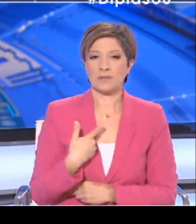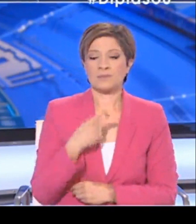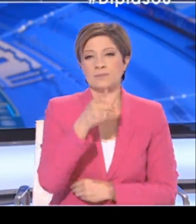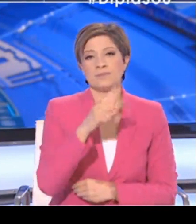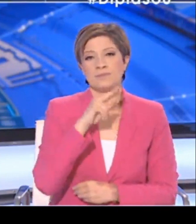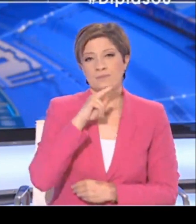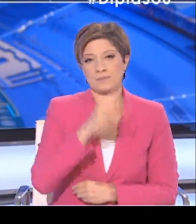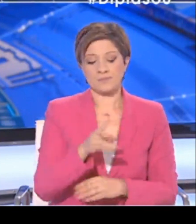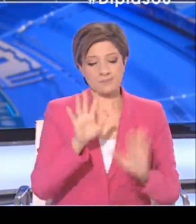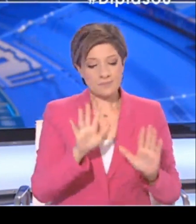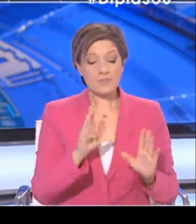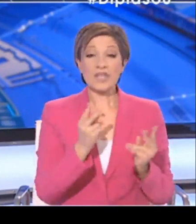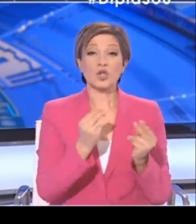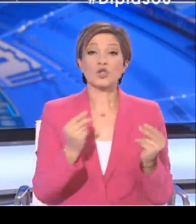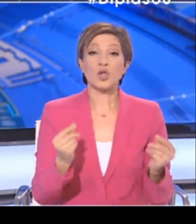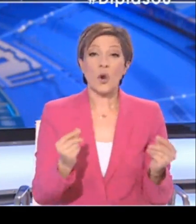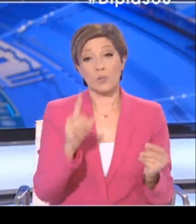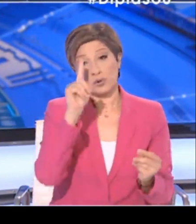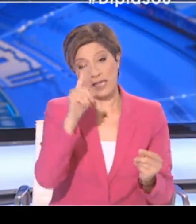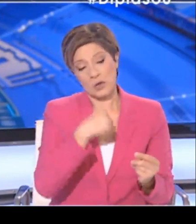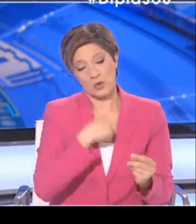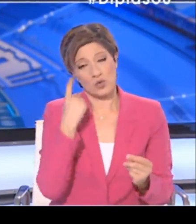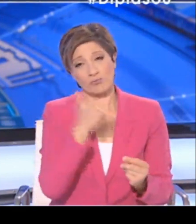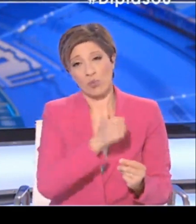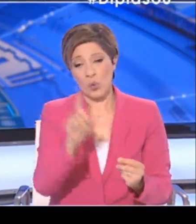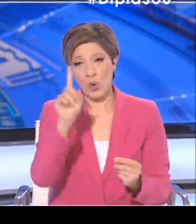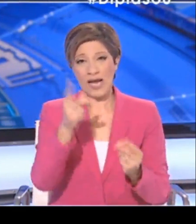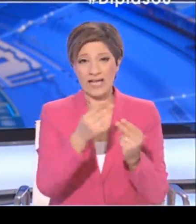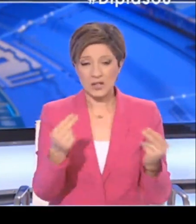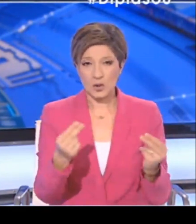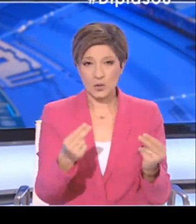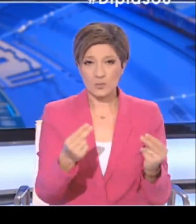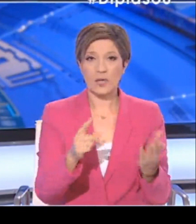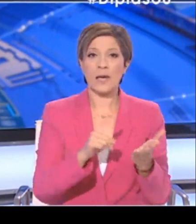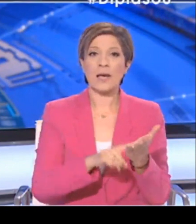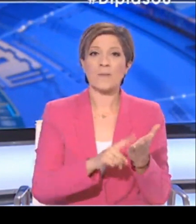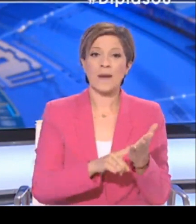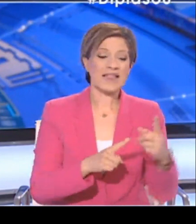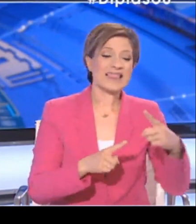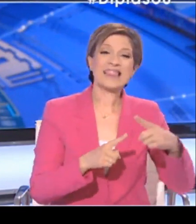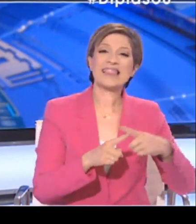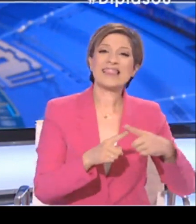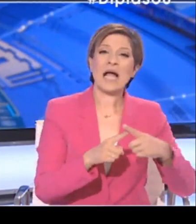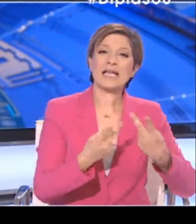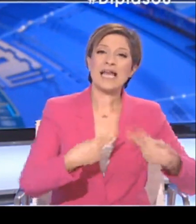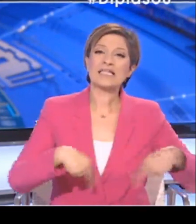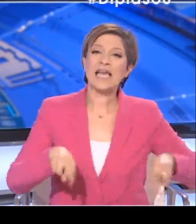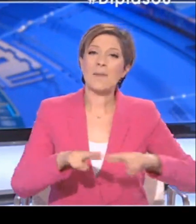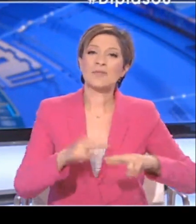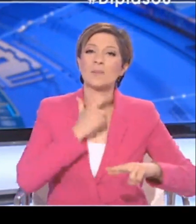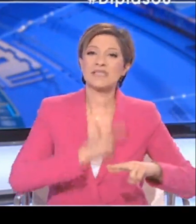Ένας πιθανός τρόπος, ίσως να είναι και ο μοναδικός τρόπος κάτι απόψή μου είναι με έσο των δικοινοτικών τεχνικών επιτροπών της υγείας.